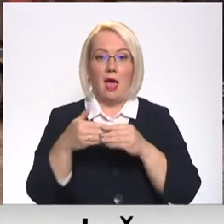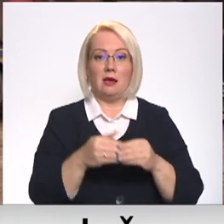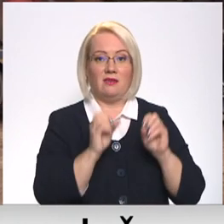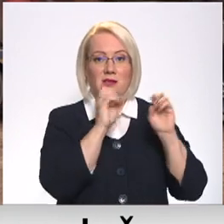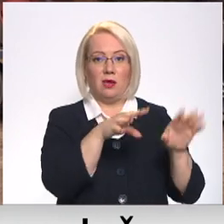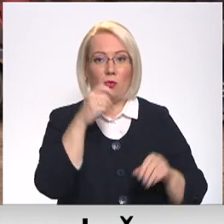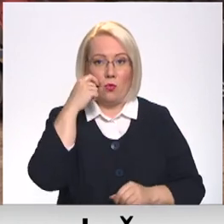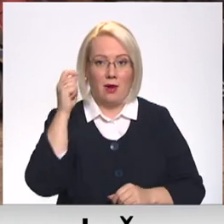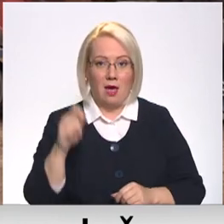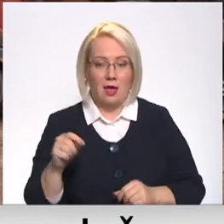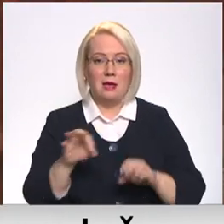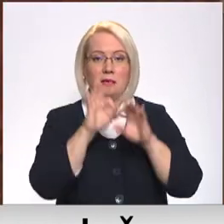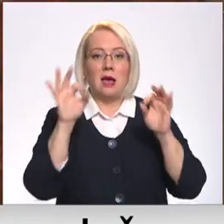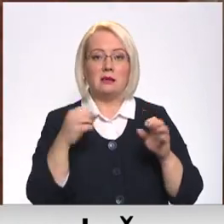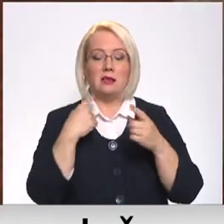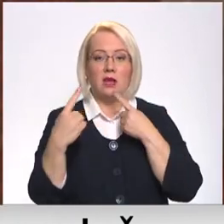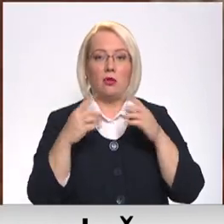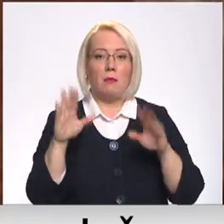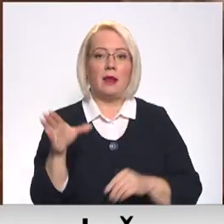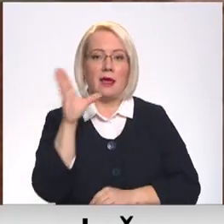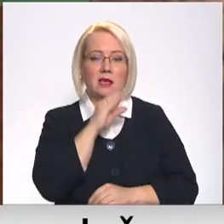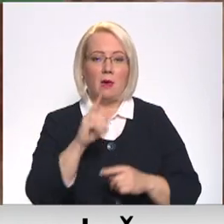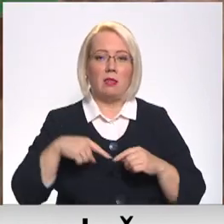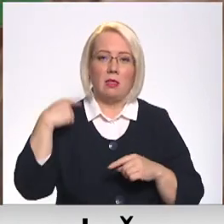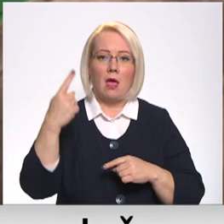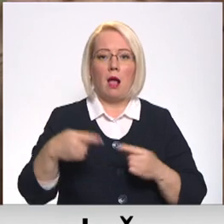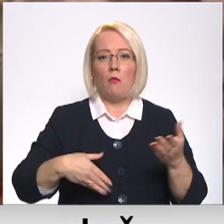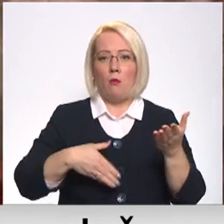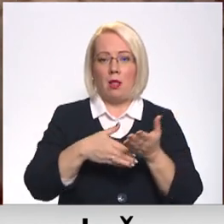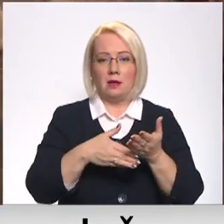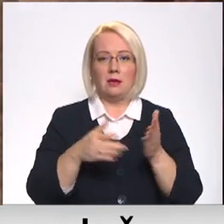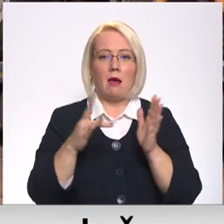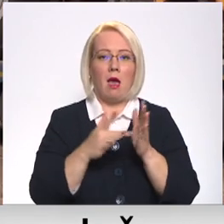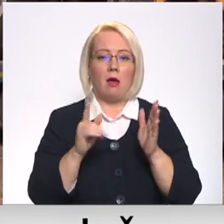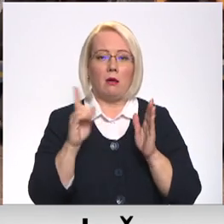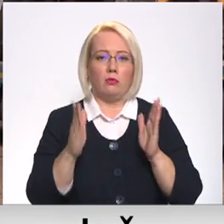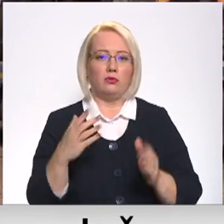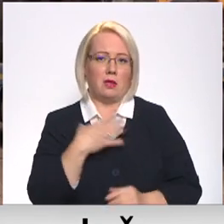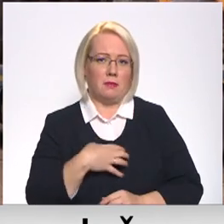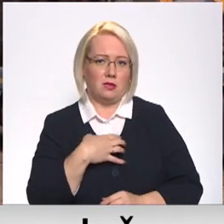Ukraiņas aizstāvjiem, sāksies sarunas par iespējamo nākamo palīdzību. Kāda nepieciešama?